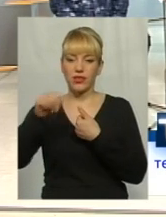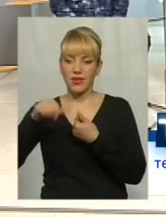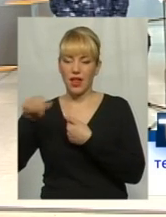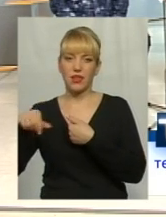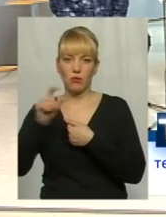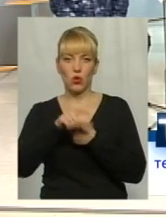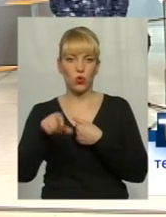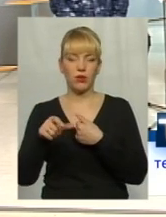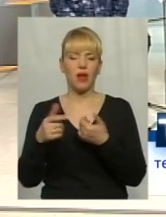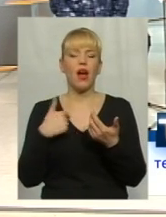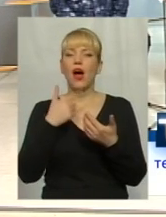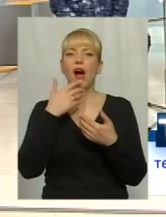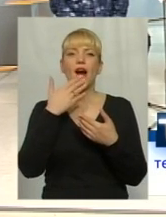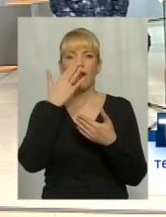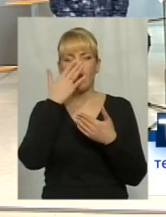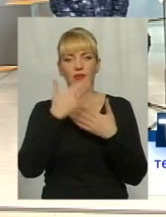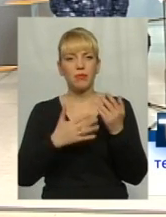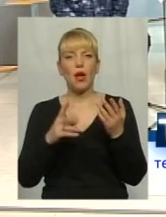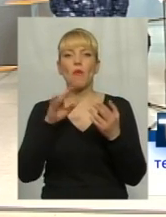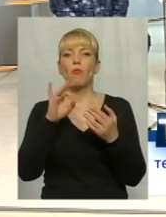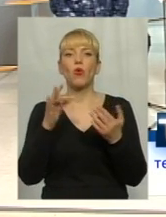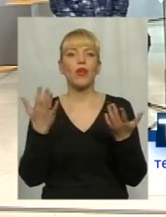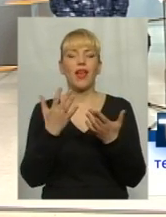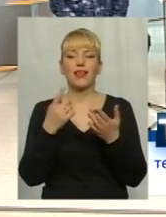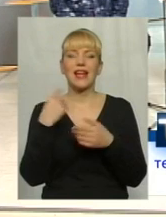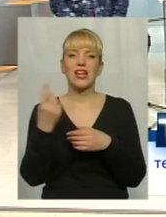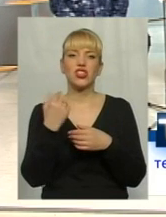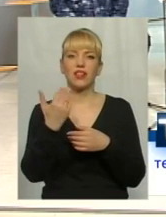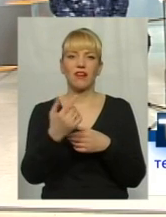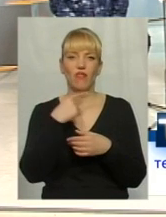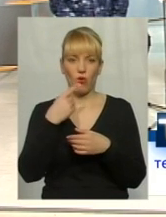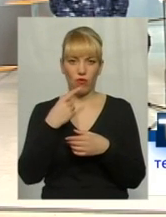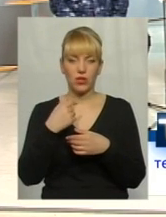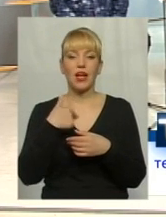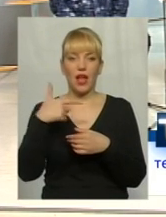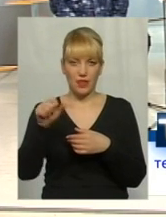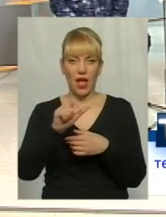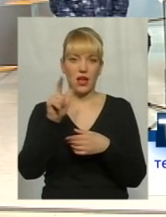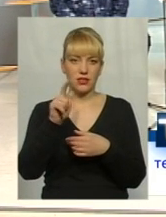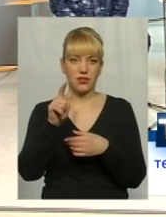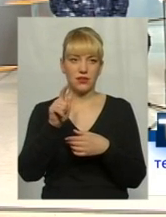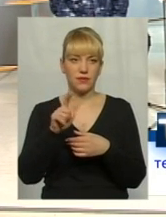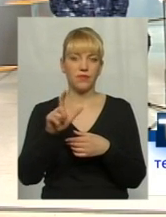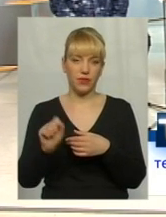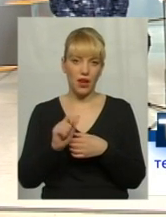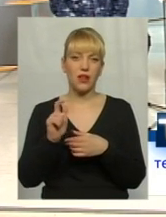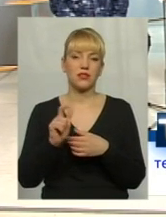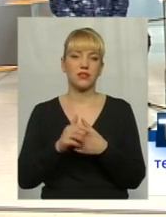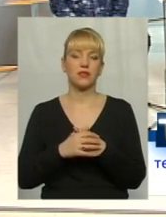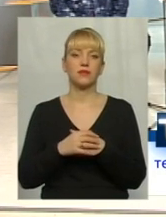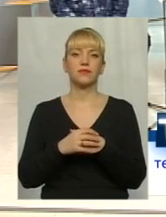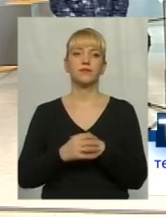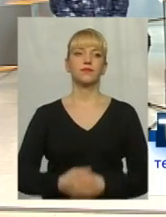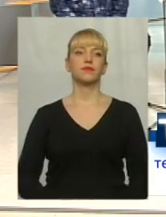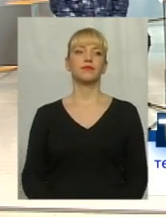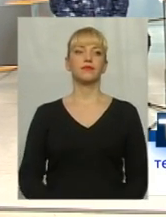Які лічильники? Про які лічильники ви говорите? На газ? Напевно, на газ на воді. На газ. На газ. Я